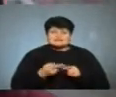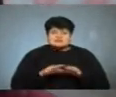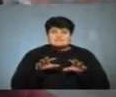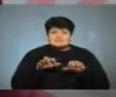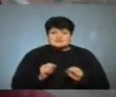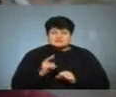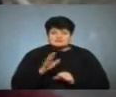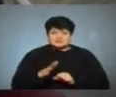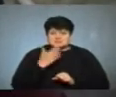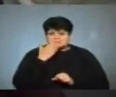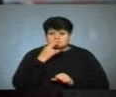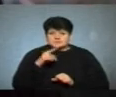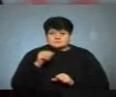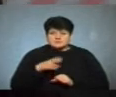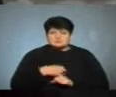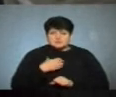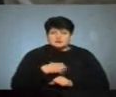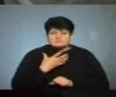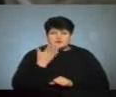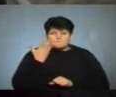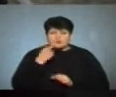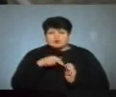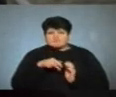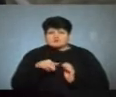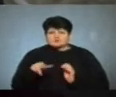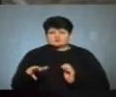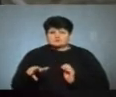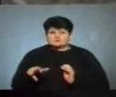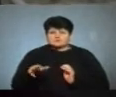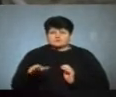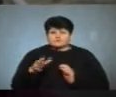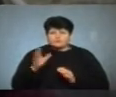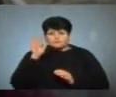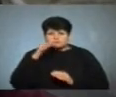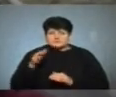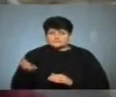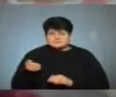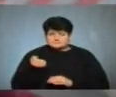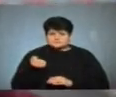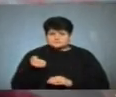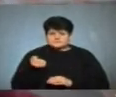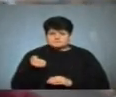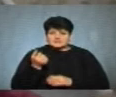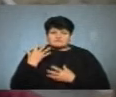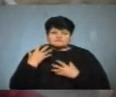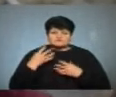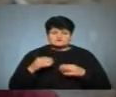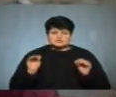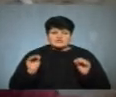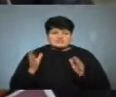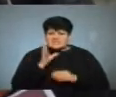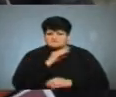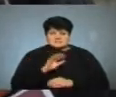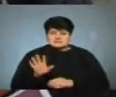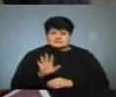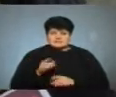Запах дима, я закашлявся, покалив, що вже води набирати, вже не встиг.